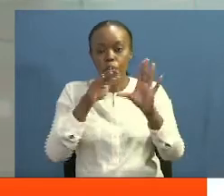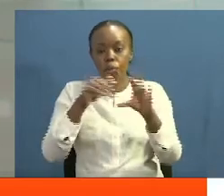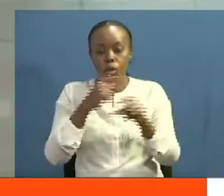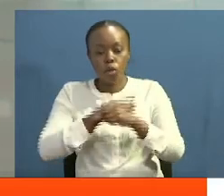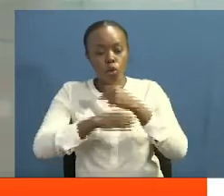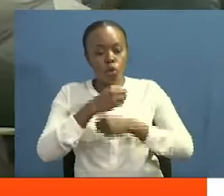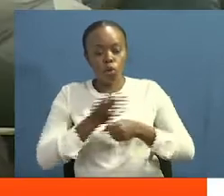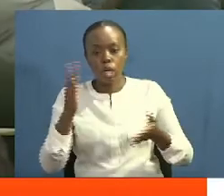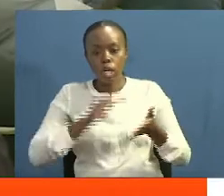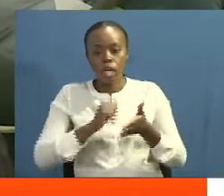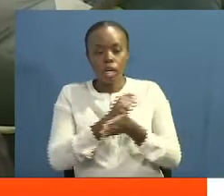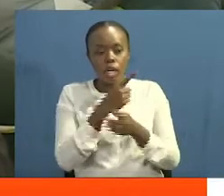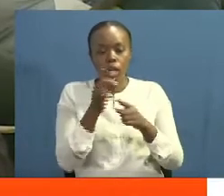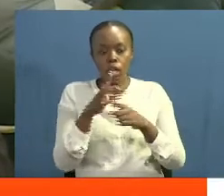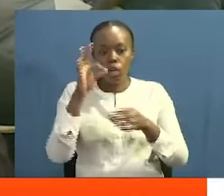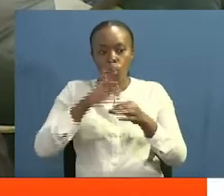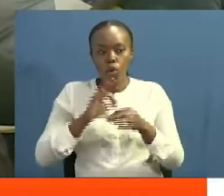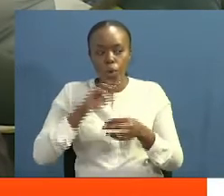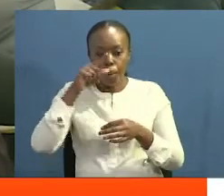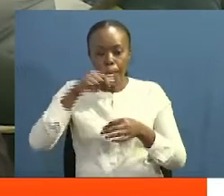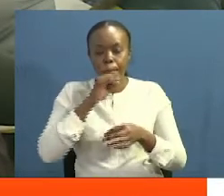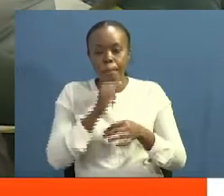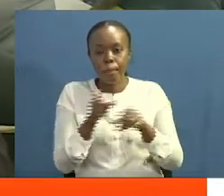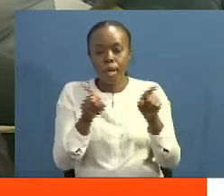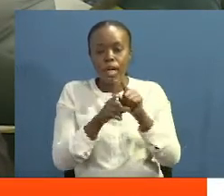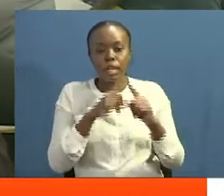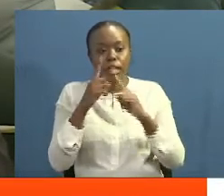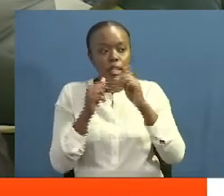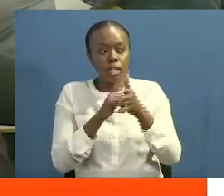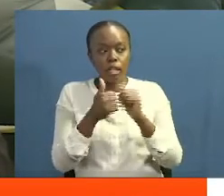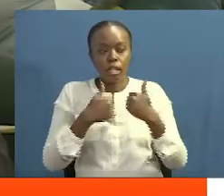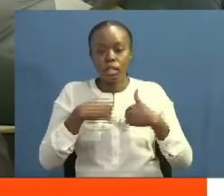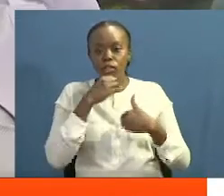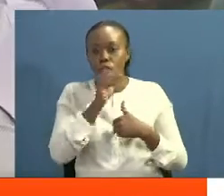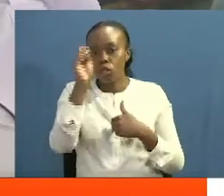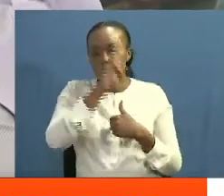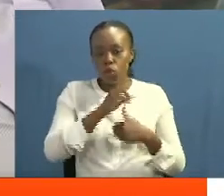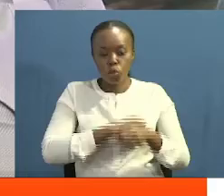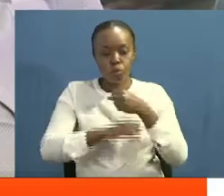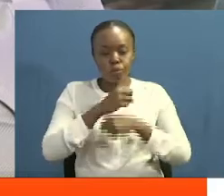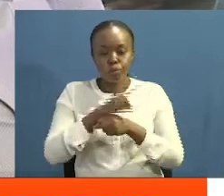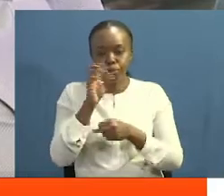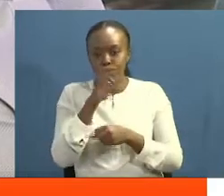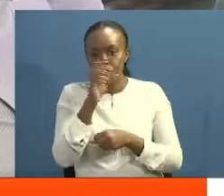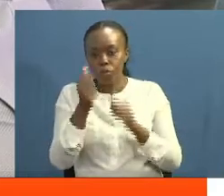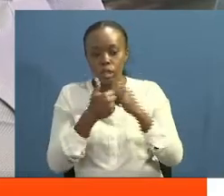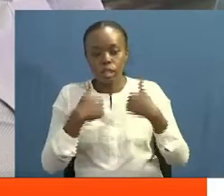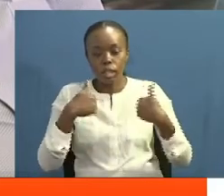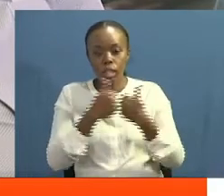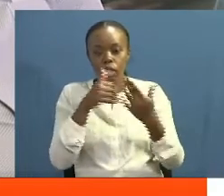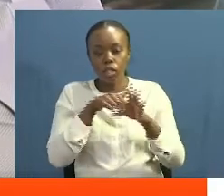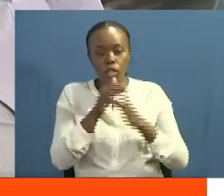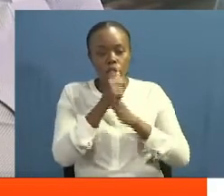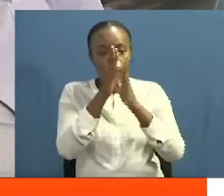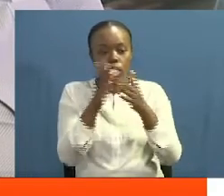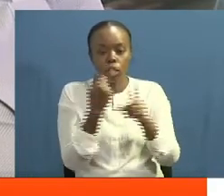Ustimu waka ujao kwa kinyanganyiro cha uchaguzi mkuu. Ruto ametaja kinyanganyiro cha urais mwaka 1222 kuwa dhide viongozi